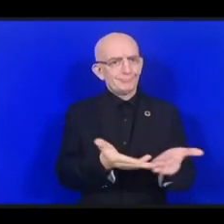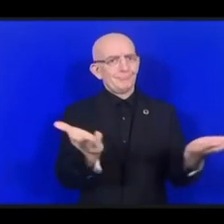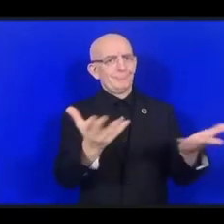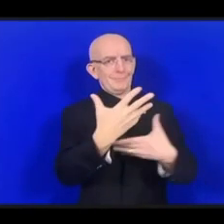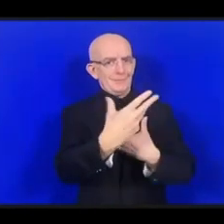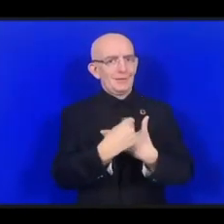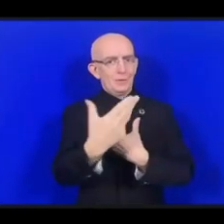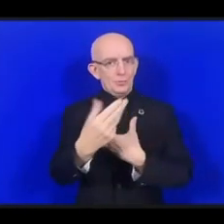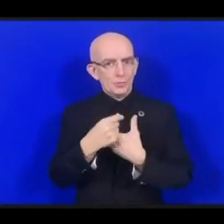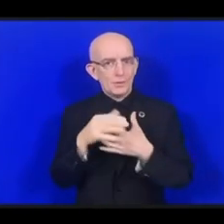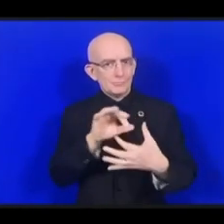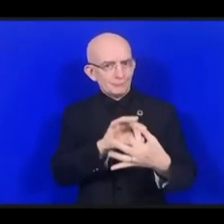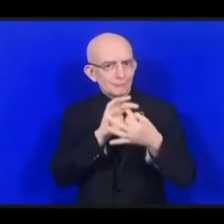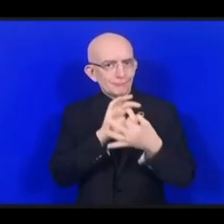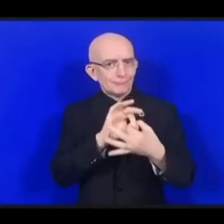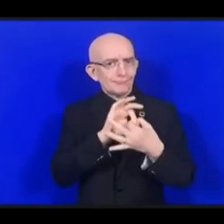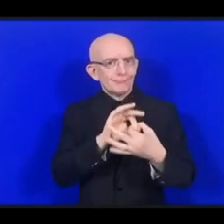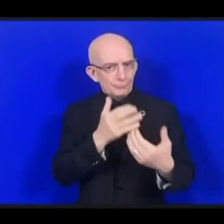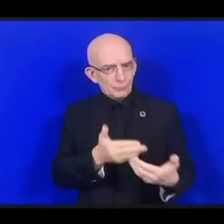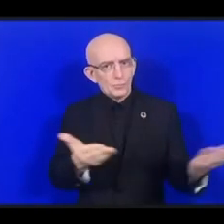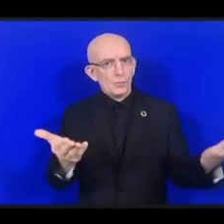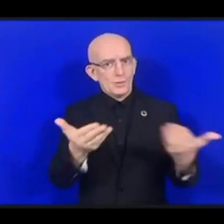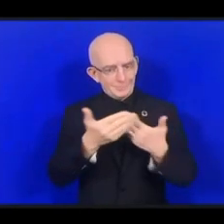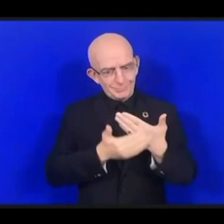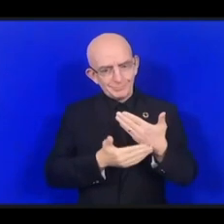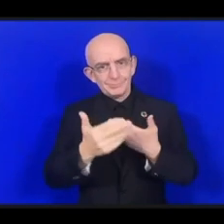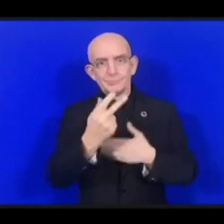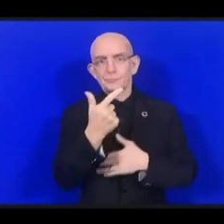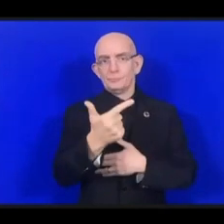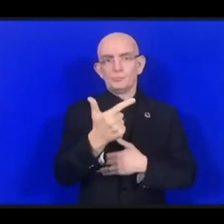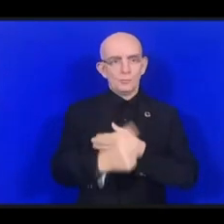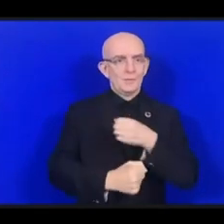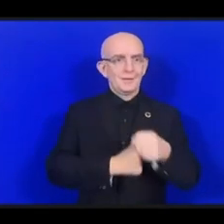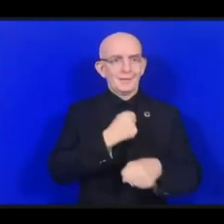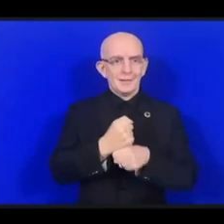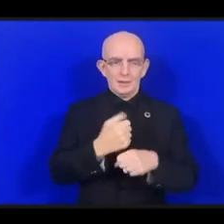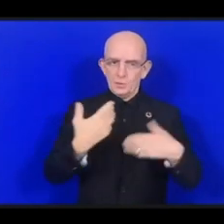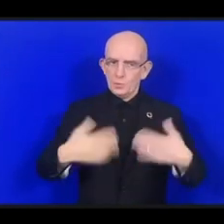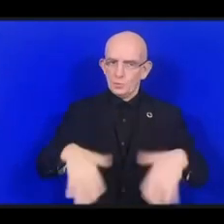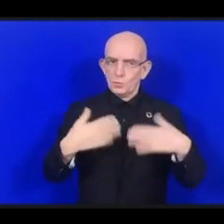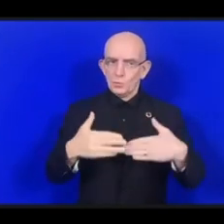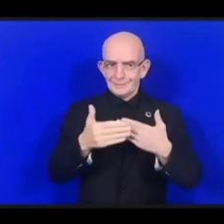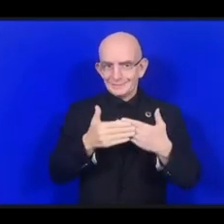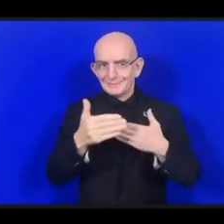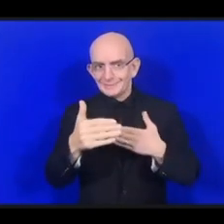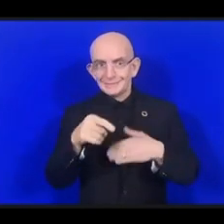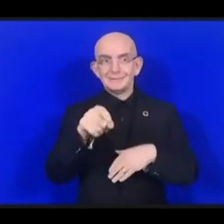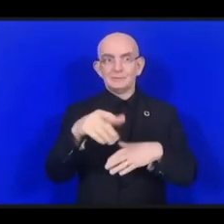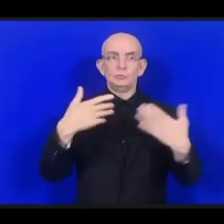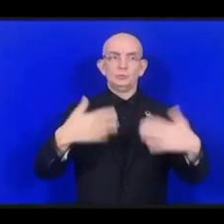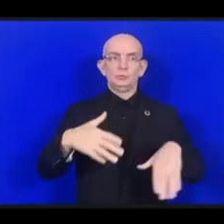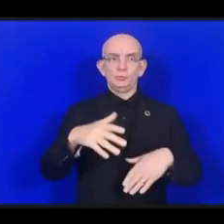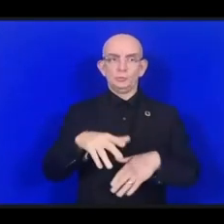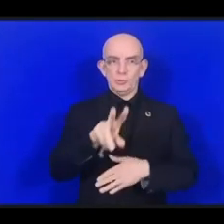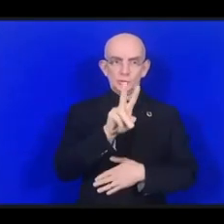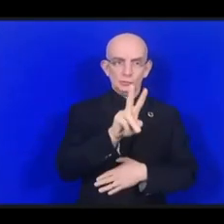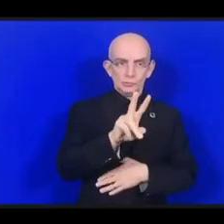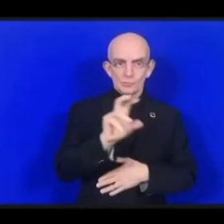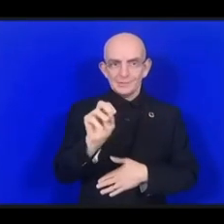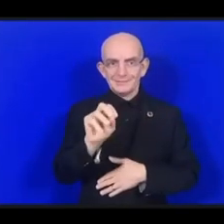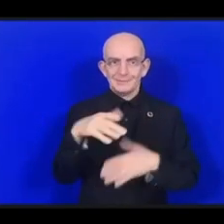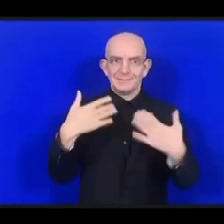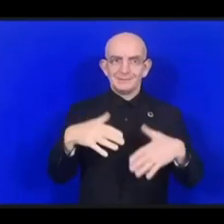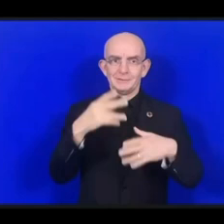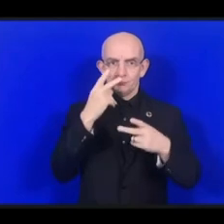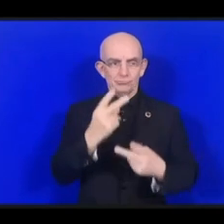инклюзивный, и следующие два года будут очень важными в преддверии ВИПлюс 20 и пересмотра мандата